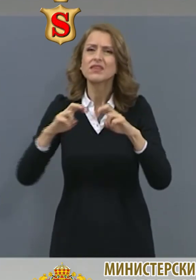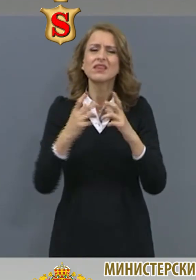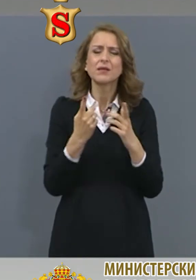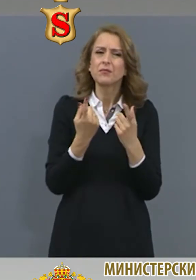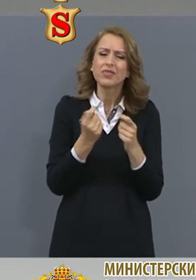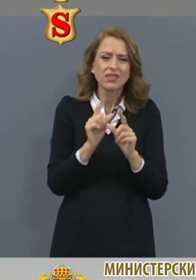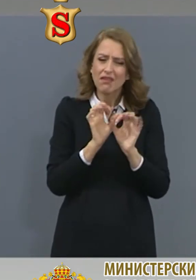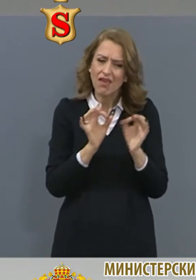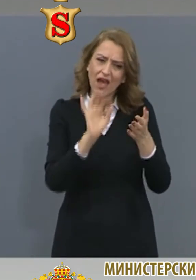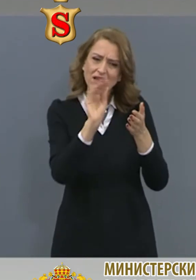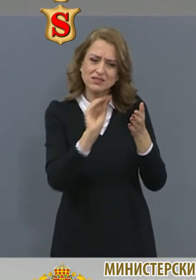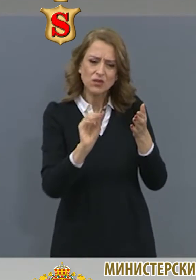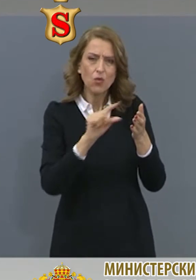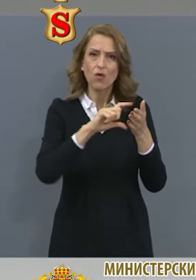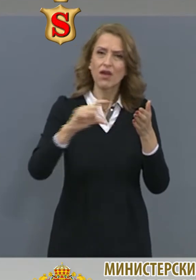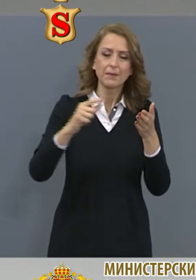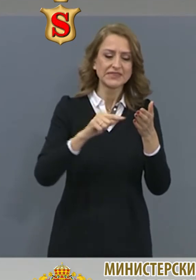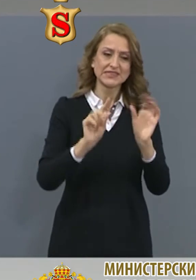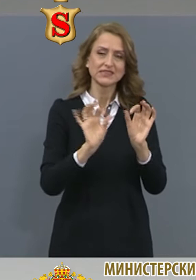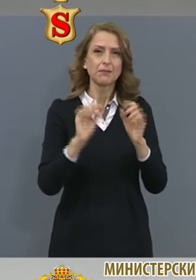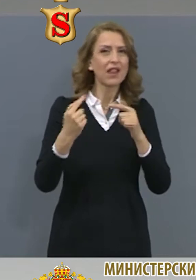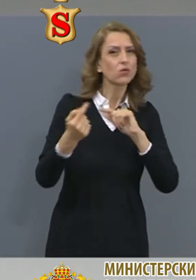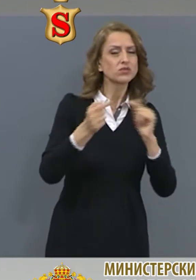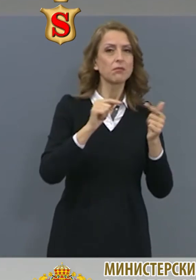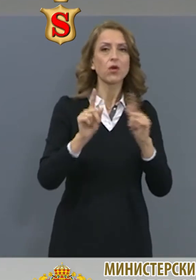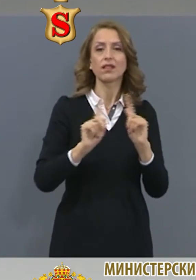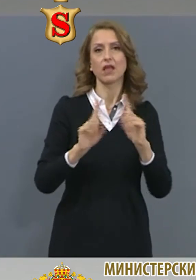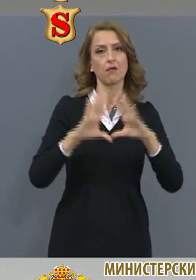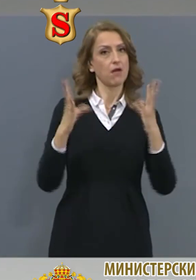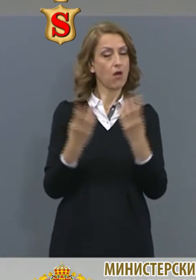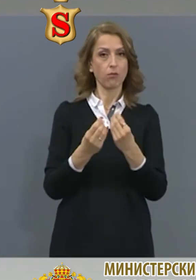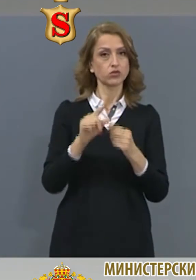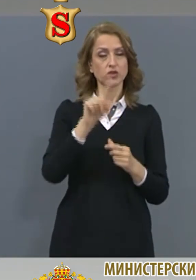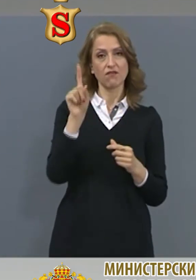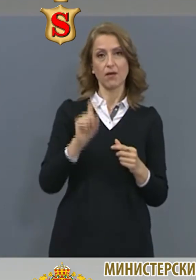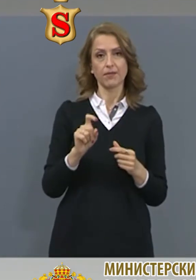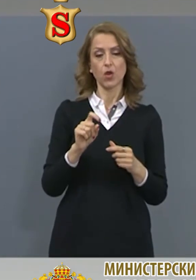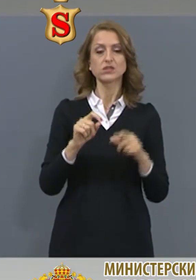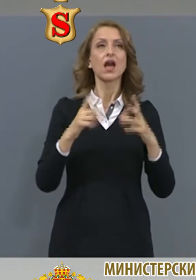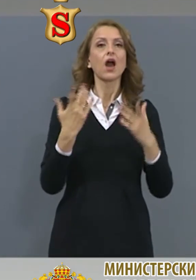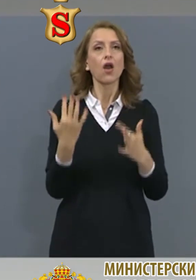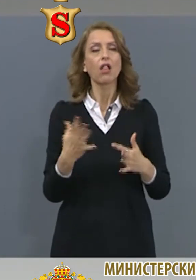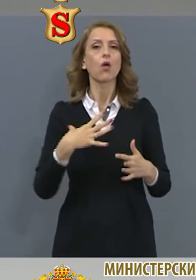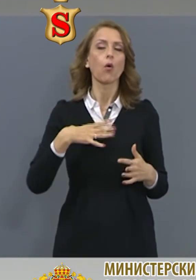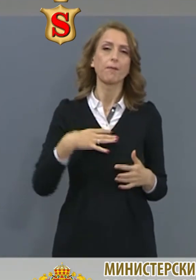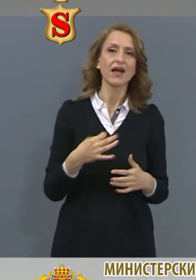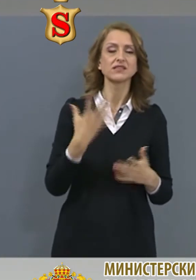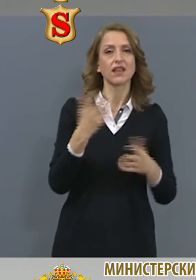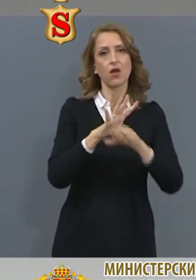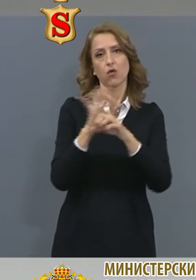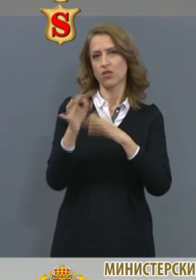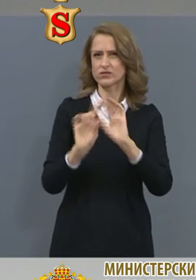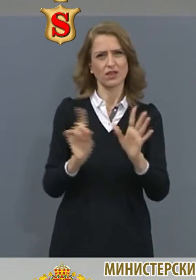неясни аспекти, спорни аспекти. Тук няма общи въпроси от типа колко опасен е коронавируса. Тази рубрика много